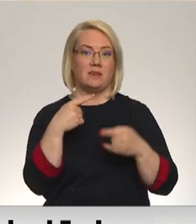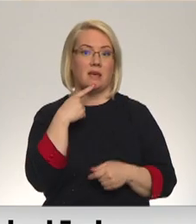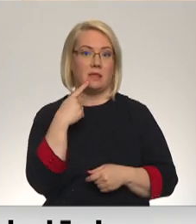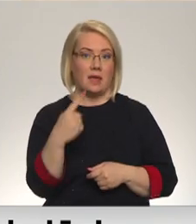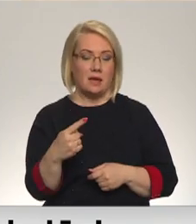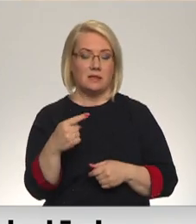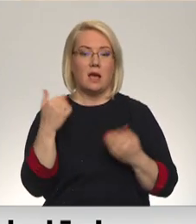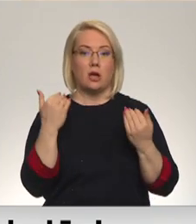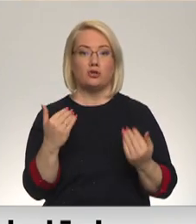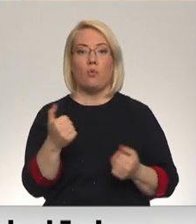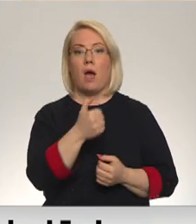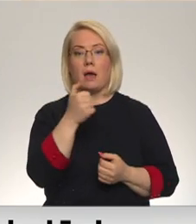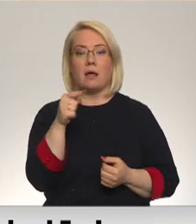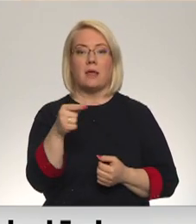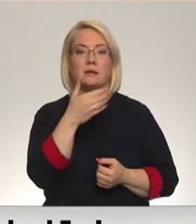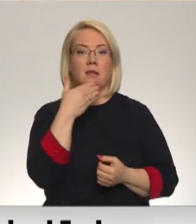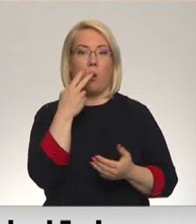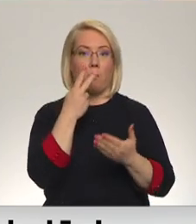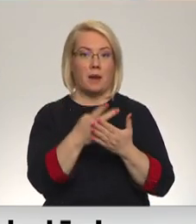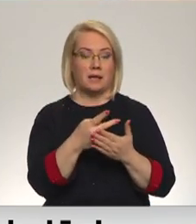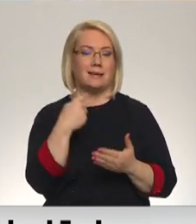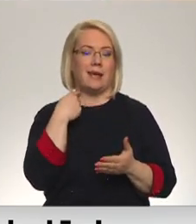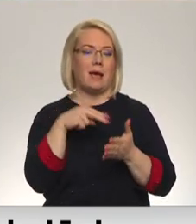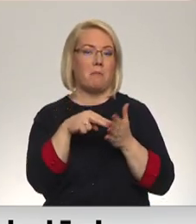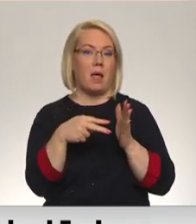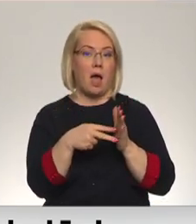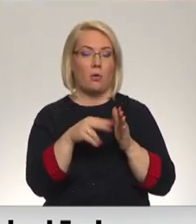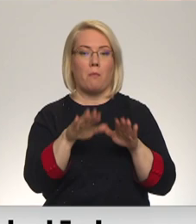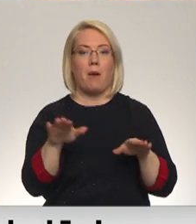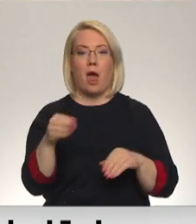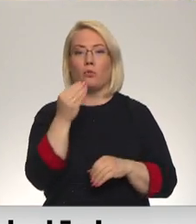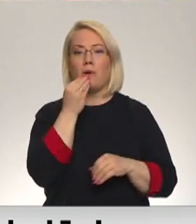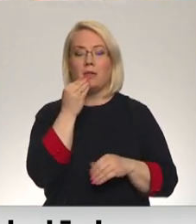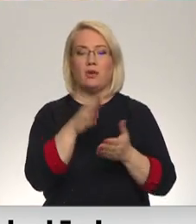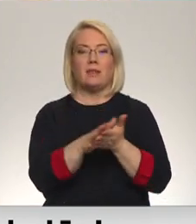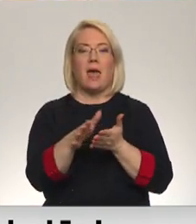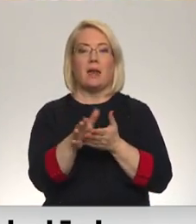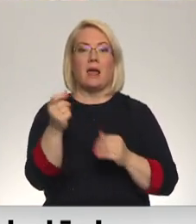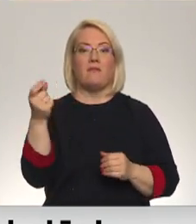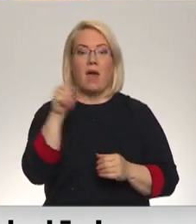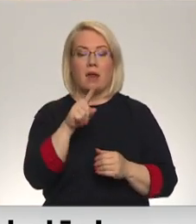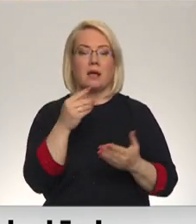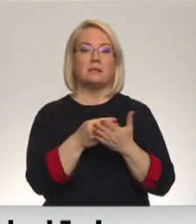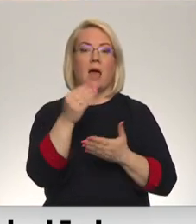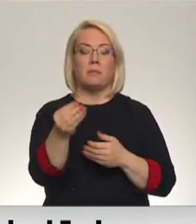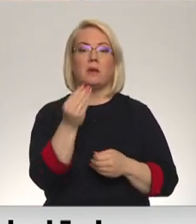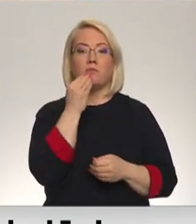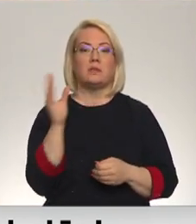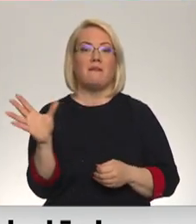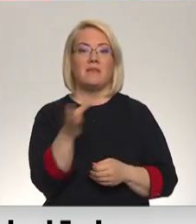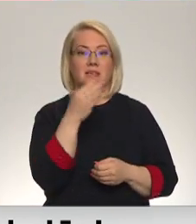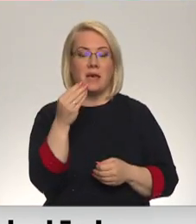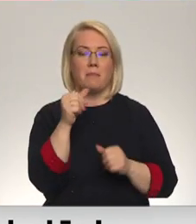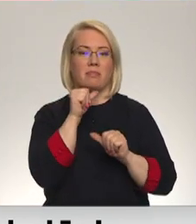šogad tas nav paredzēts. Kaut Rīga plāno bērnu eidināšanai terēt vairāk, apmaksāt pusdienas visiem vienalga